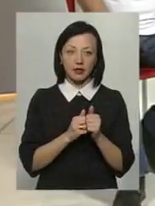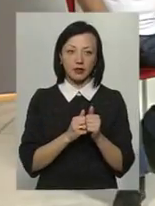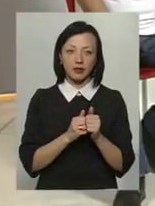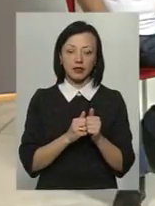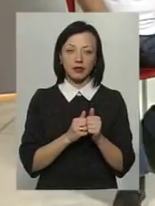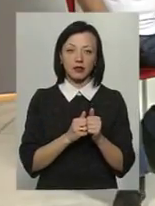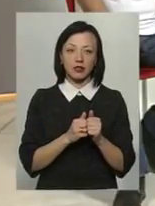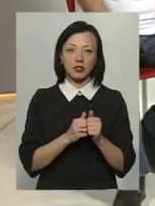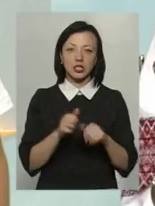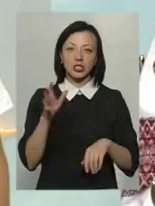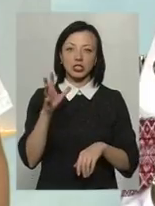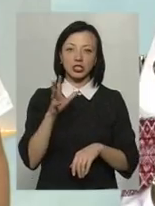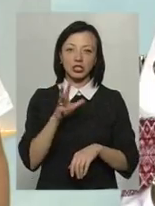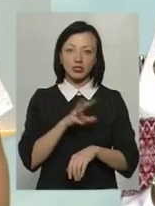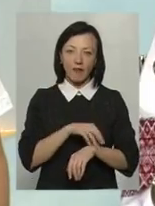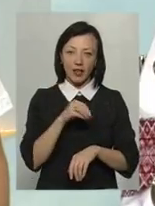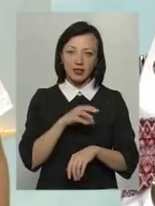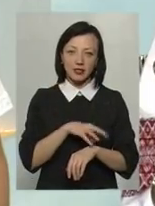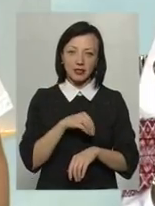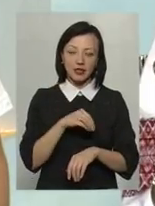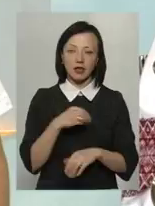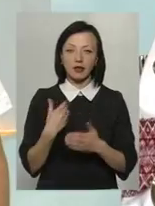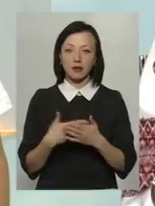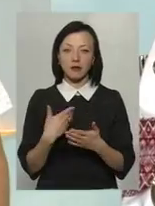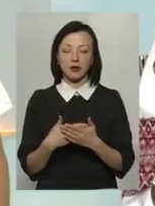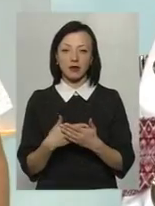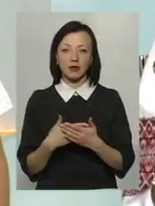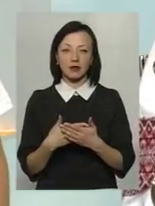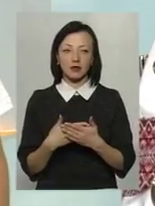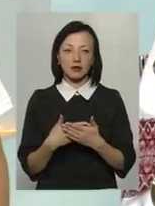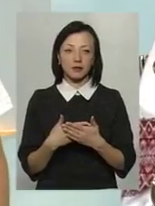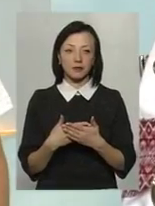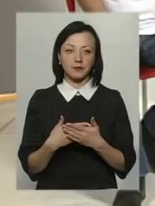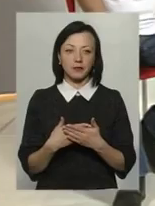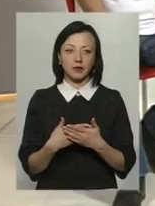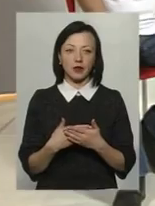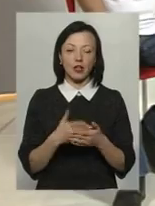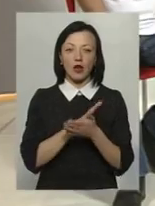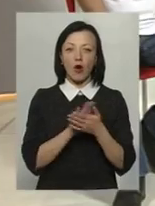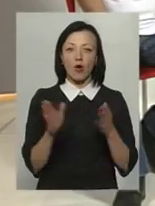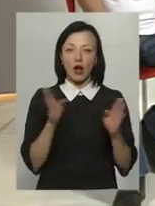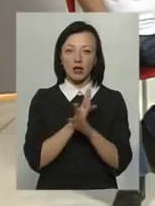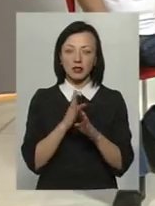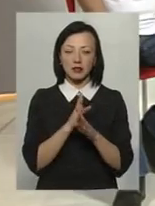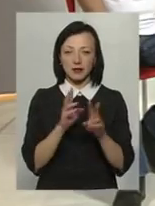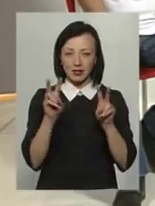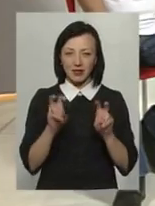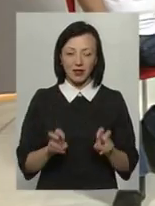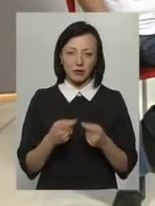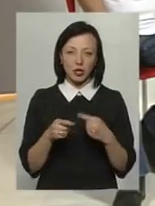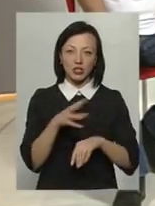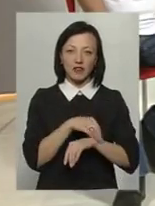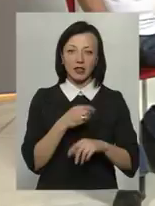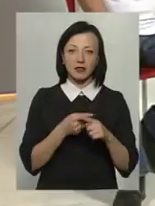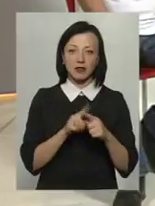в Швеції затверджені різні назви для… стандарти, так. Тобто органічна продукція називається по-різному. Швеція,